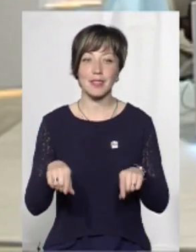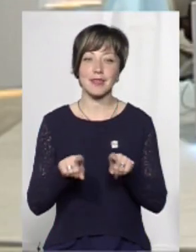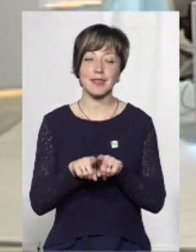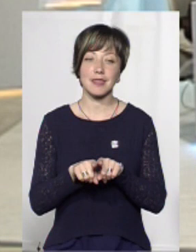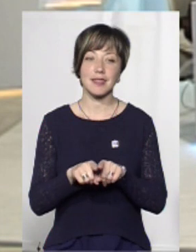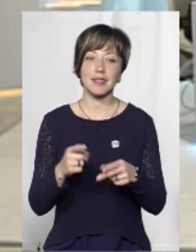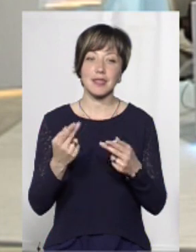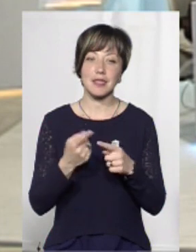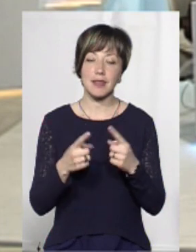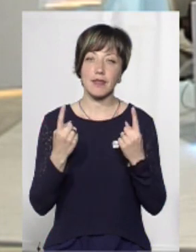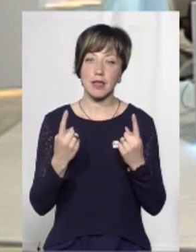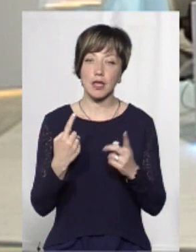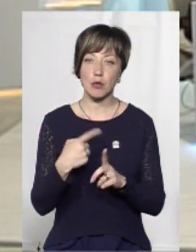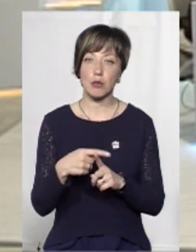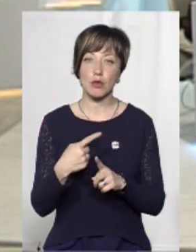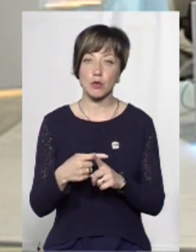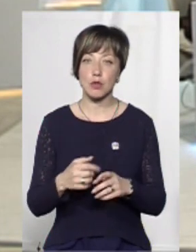і це великий плюс.